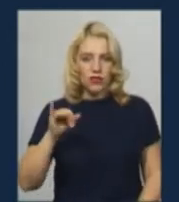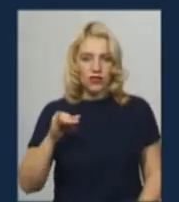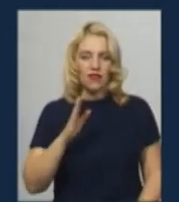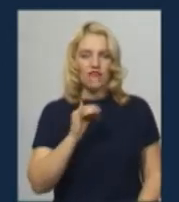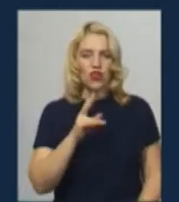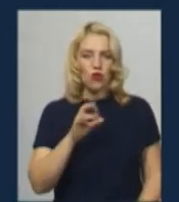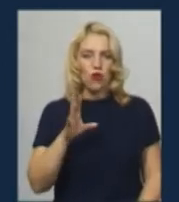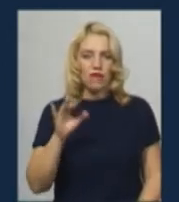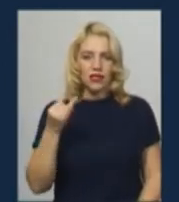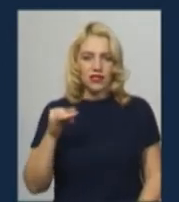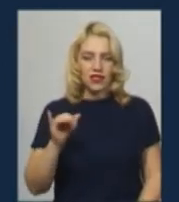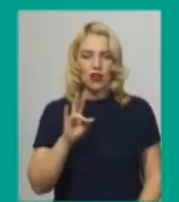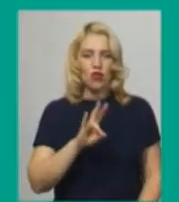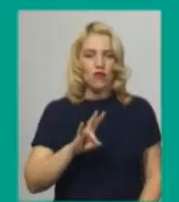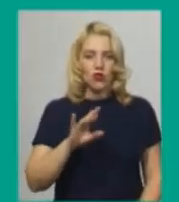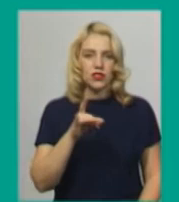Новоушицькому районах.